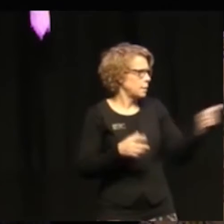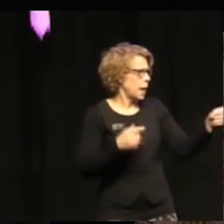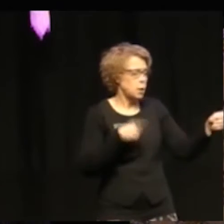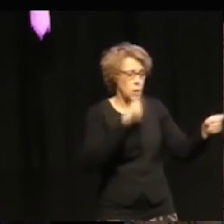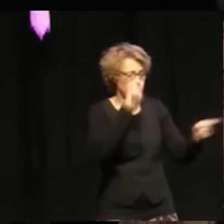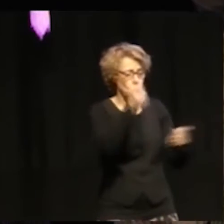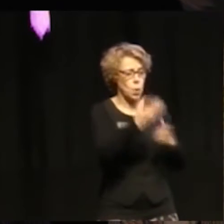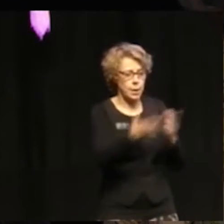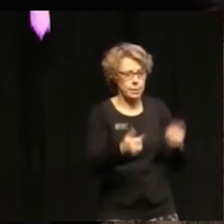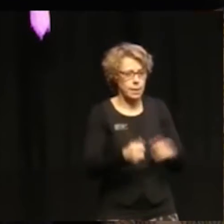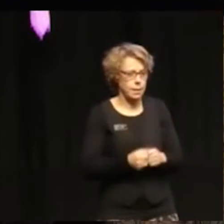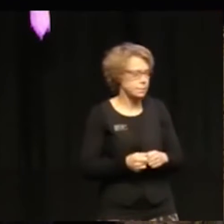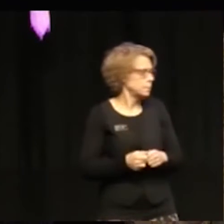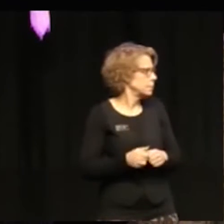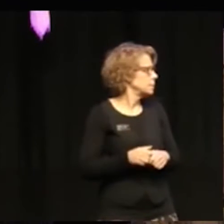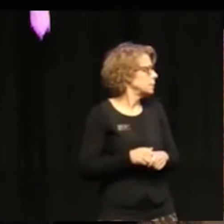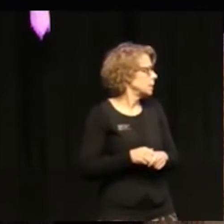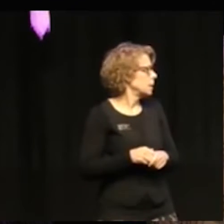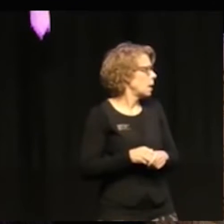Okej, I'm sorry.